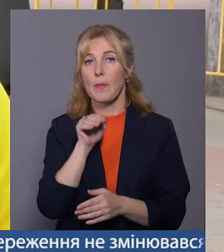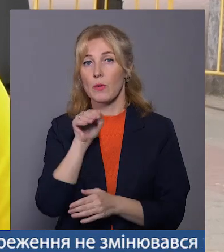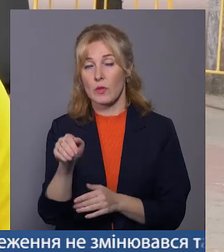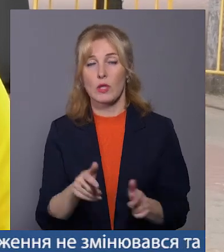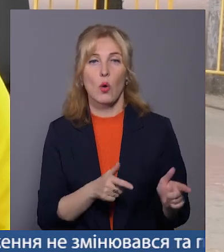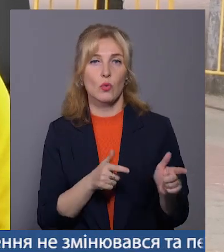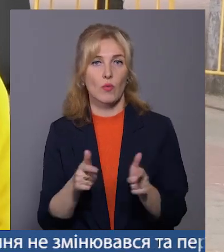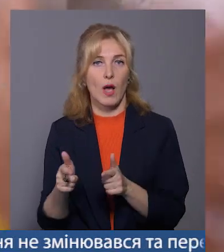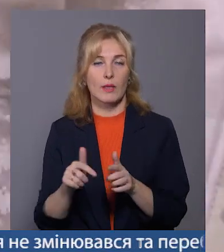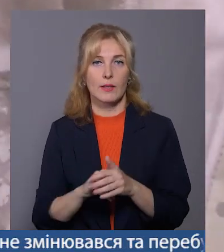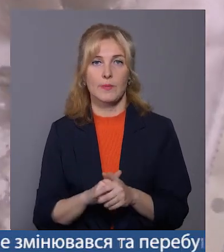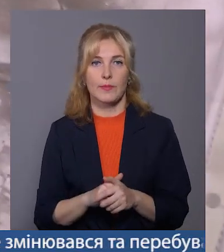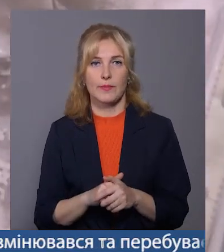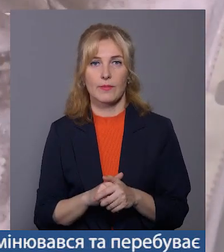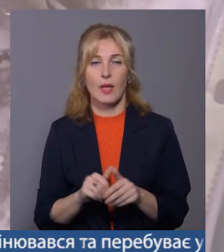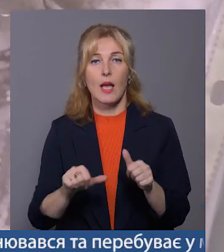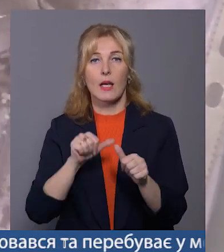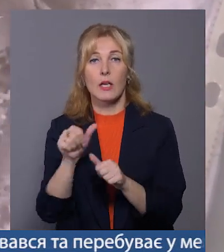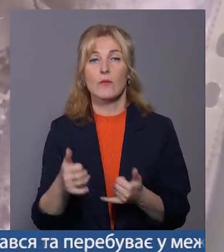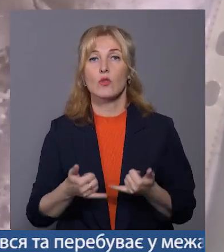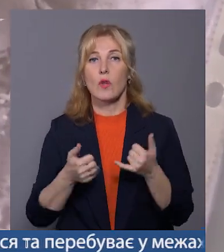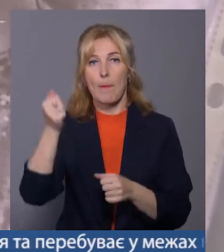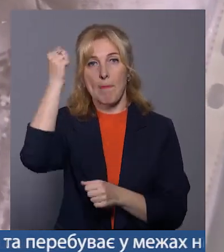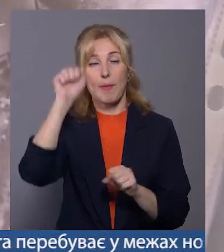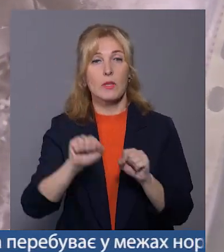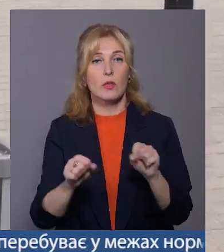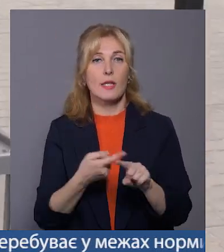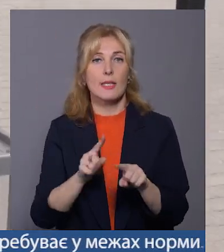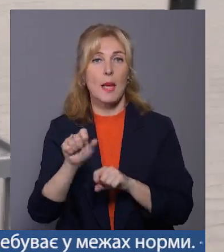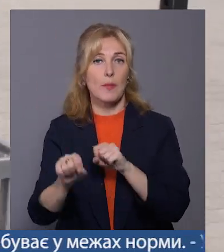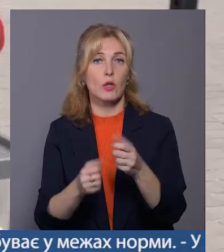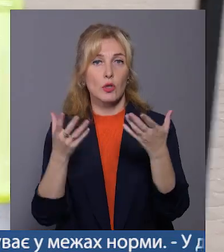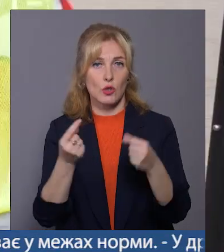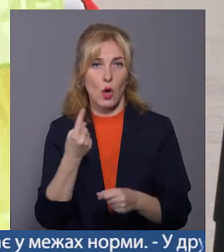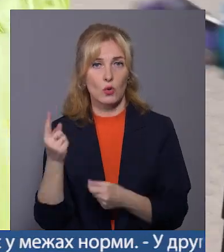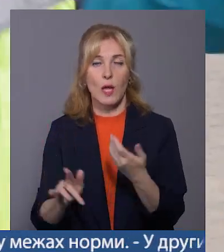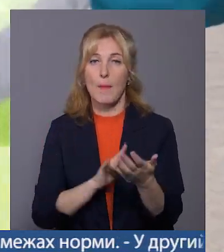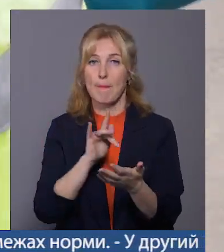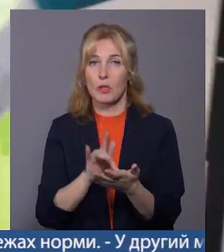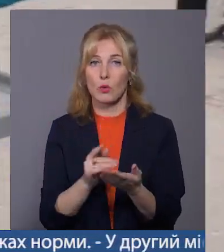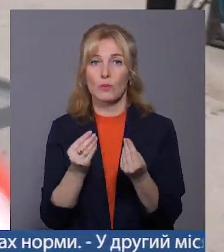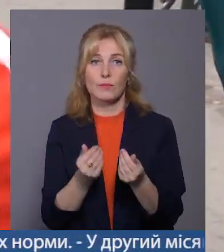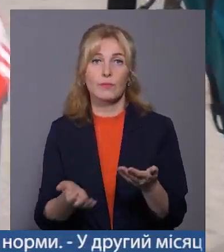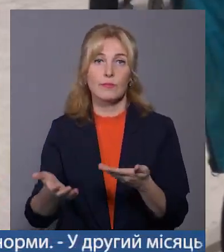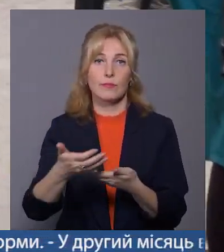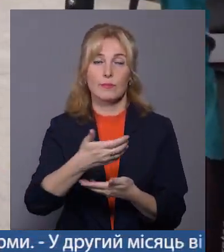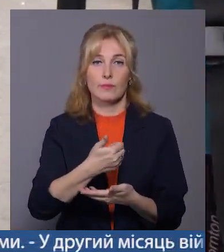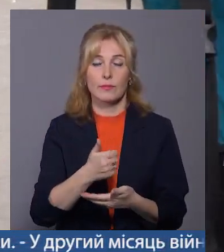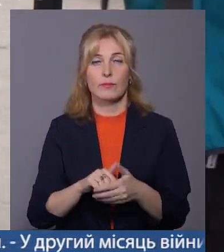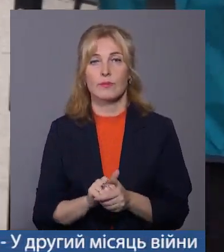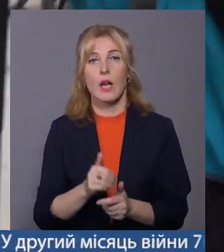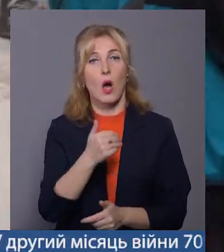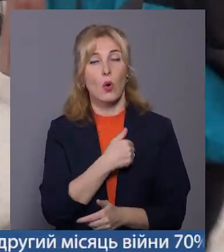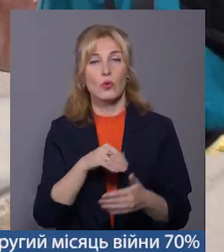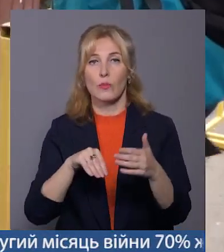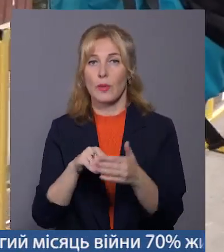готувалися, і аматори». Крім вшанування пам'яті героїв, цей пробіг має ще одну мету. За рахунок внесків, які роблять учасники, хочуть